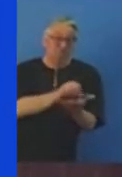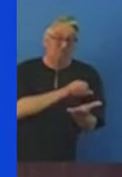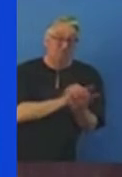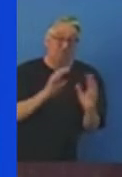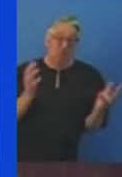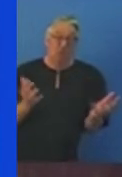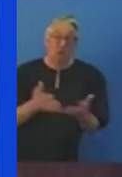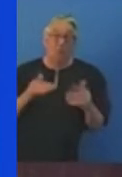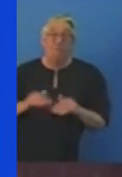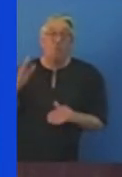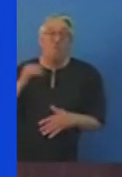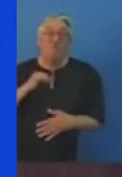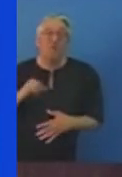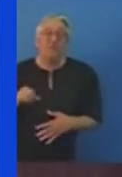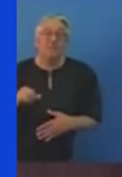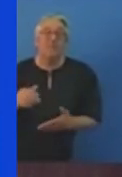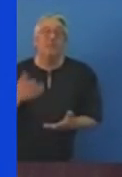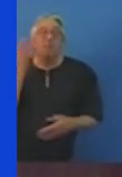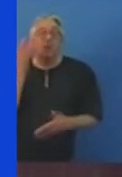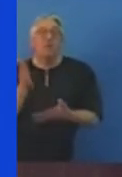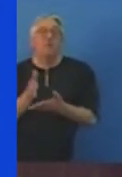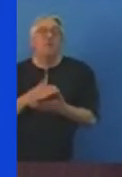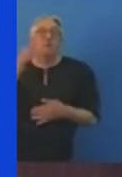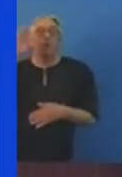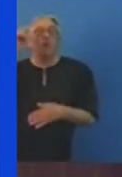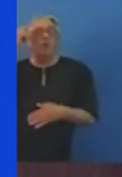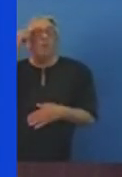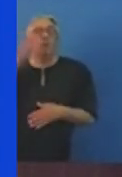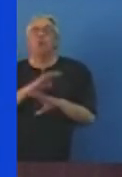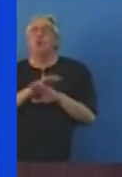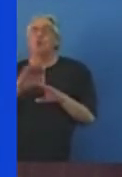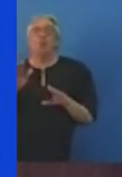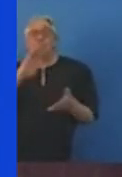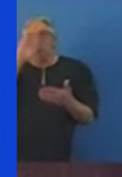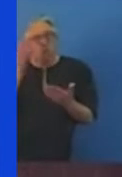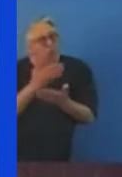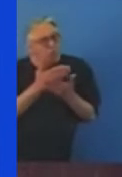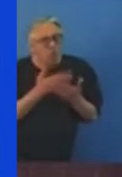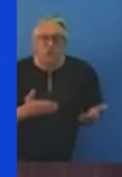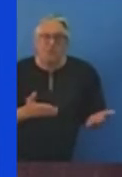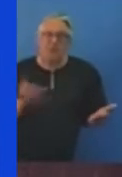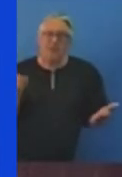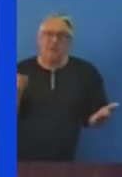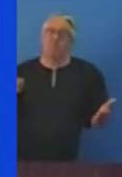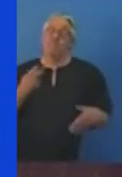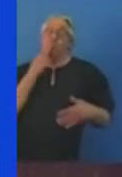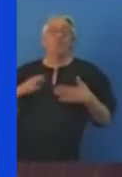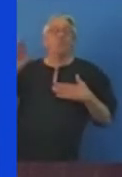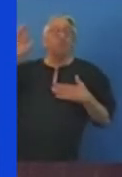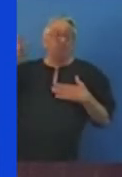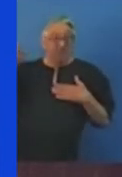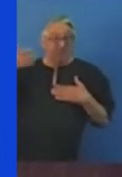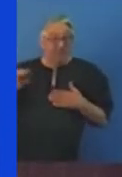librement consenti. C'est la raison pour laquelle la question du non-respect du droit international dans la souffrance des peuples autochtones